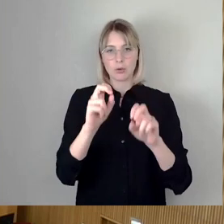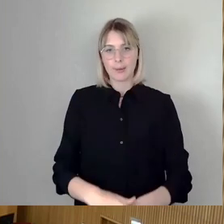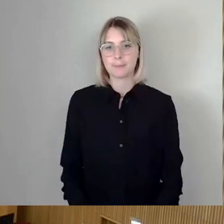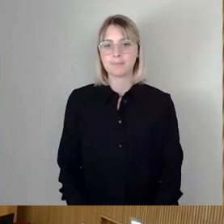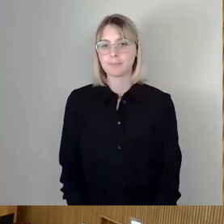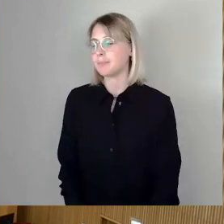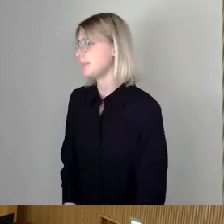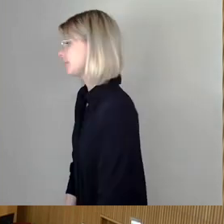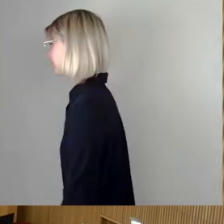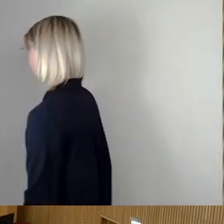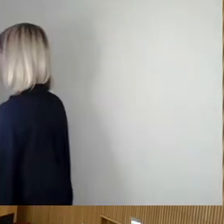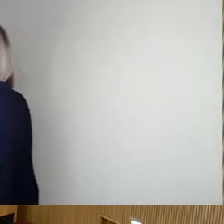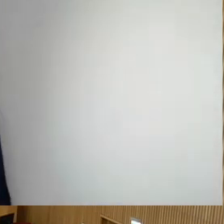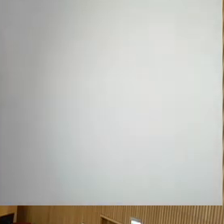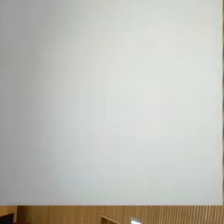Die Linke, André Scholbach, bitte.